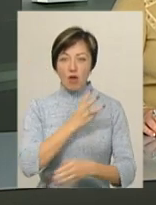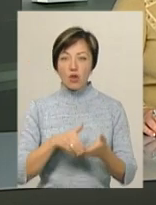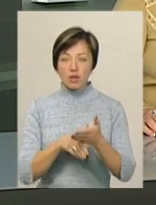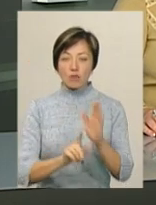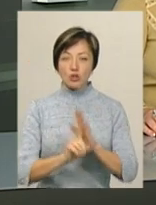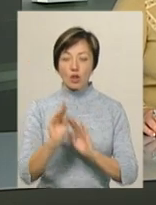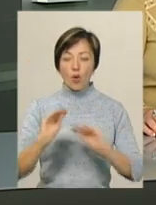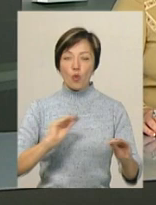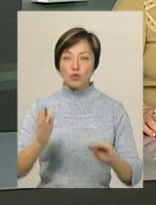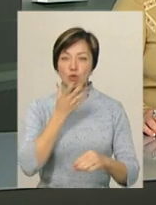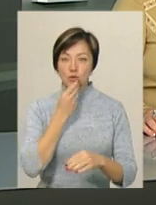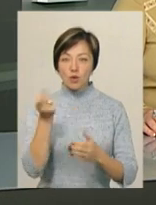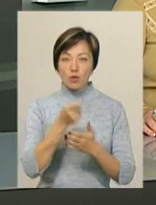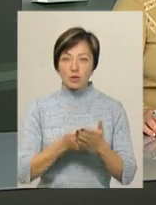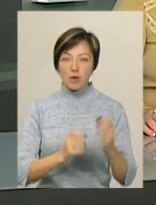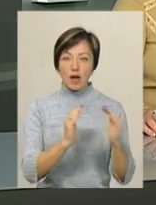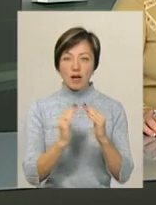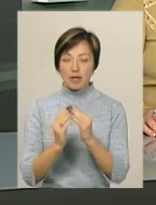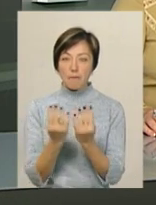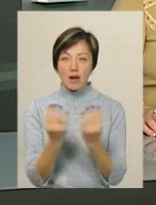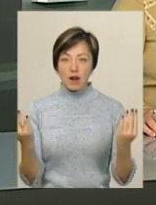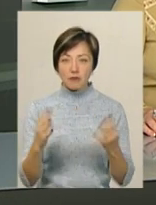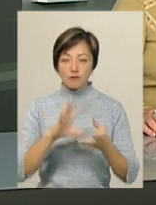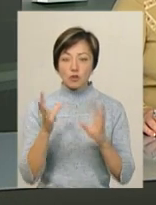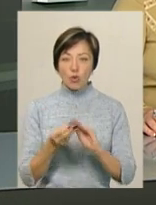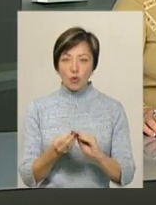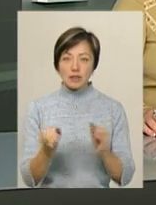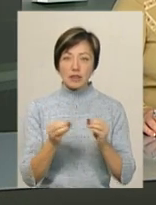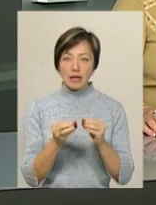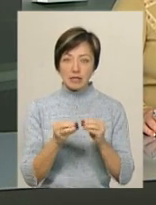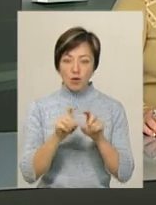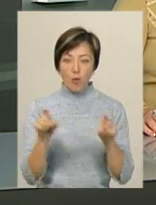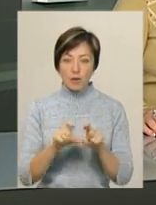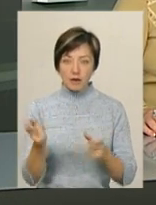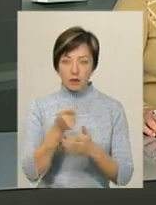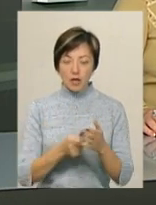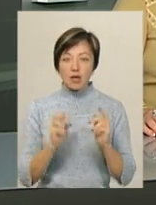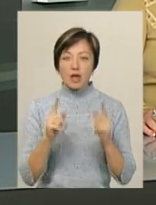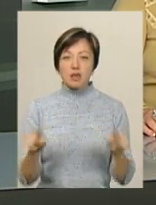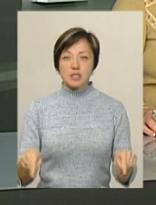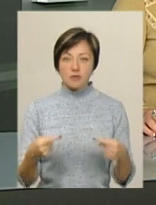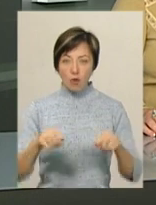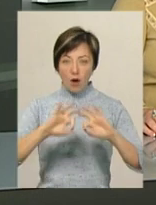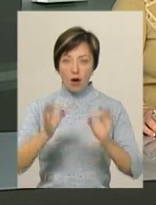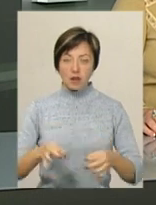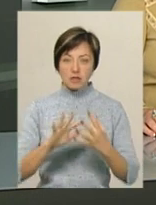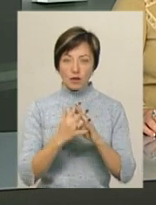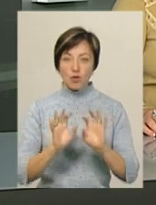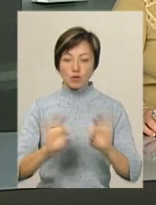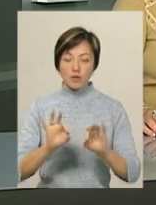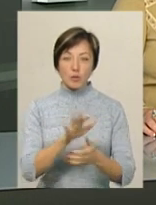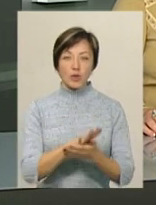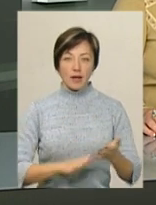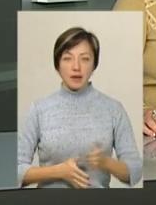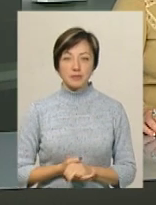оздоблювати самчиківським розписом хати і паркани. Всього розмалюють 10 об'єктів. Як створюють арт-село – розповімо